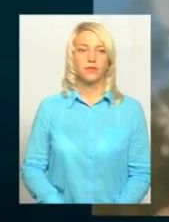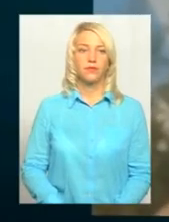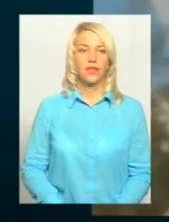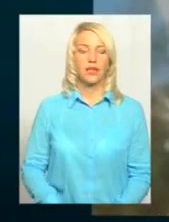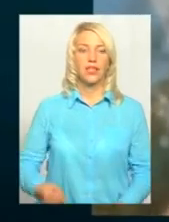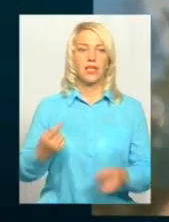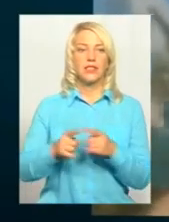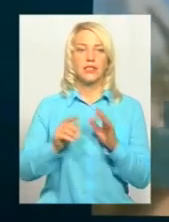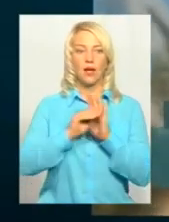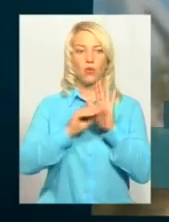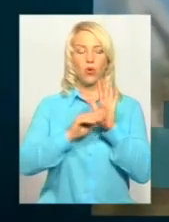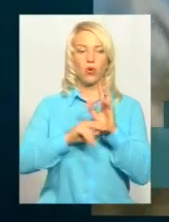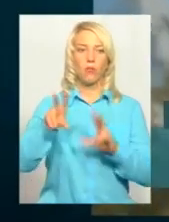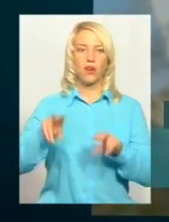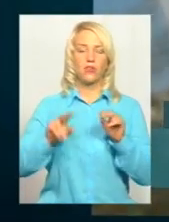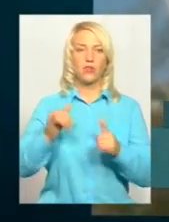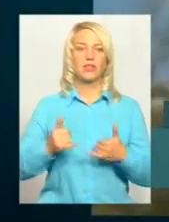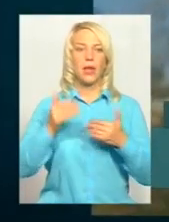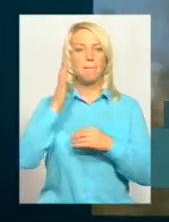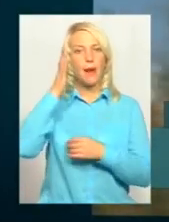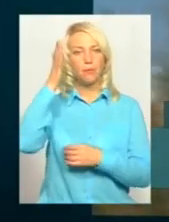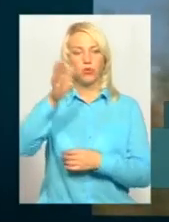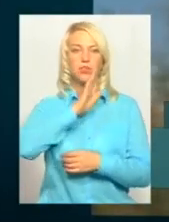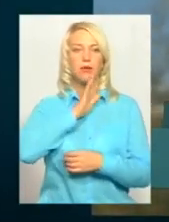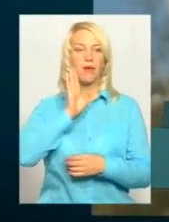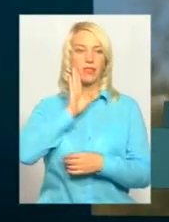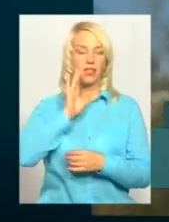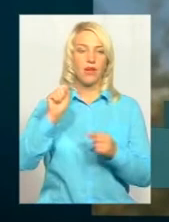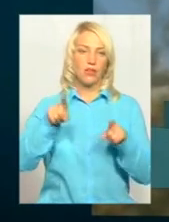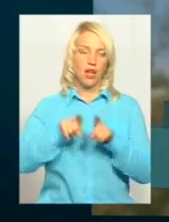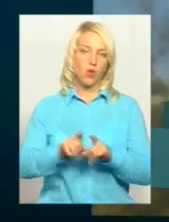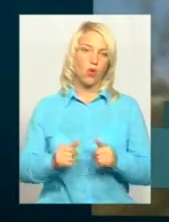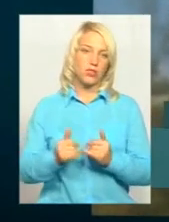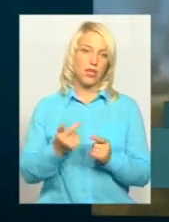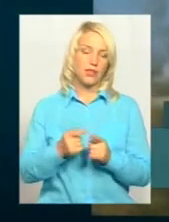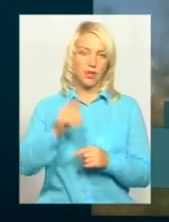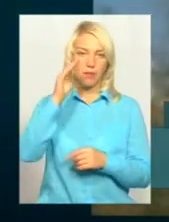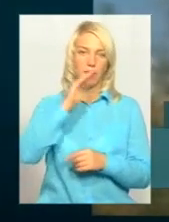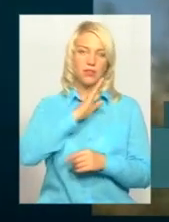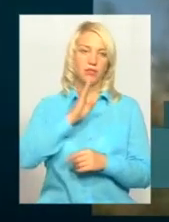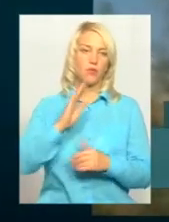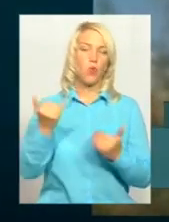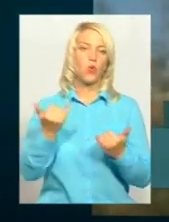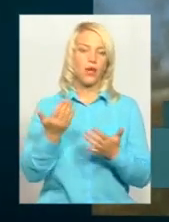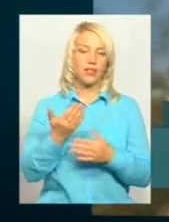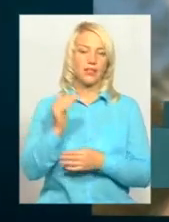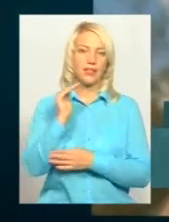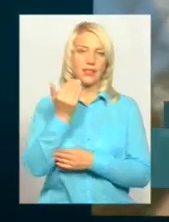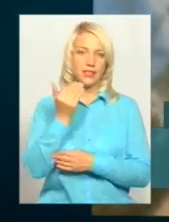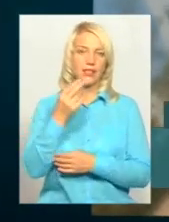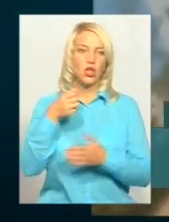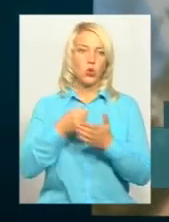Ця програма розрахована для майбутніх матерів, а також для тих батьків, у яких дитині до трьох